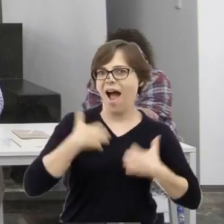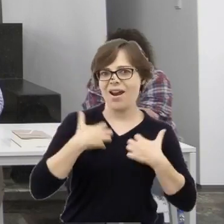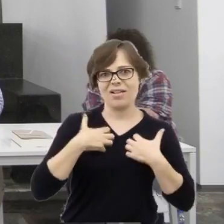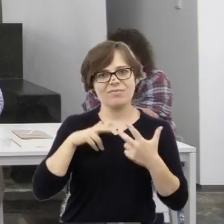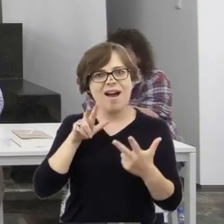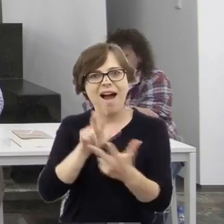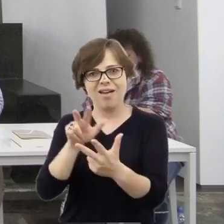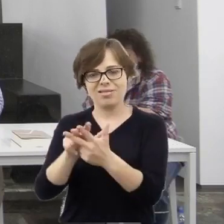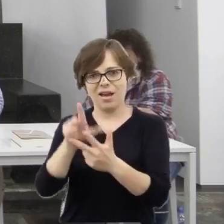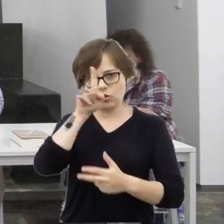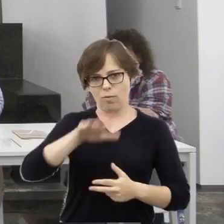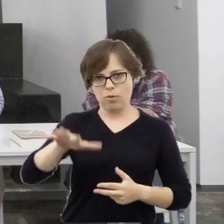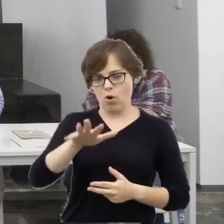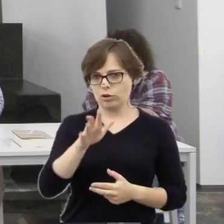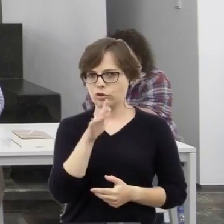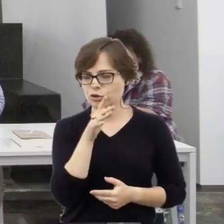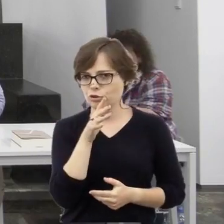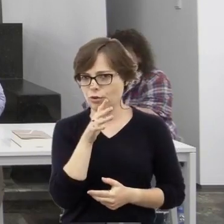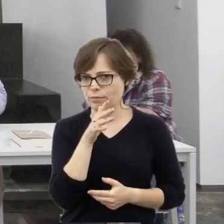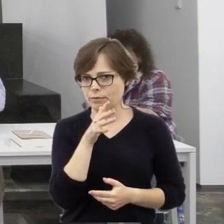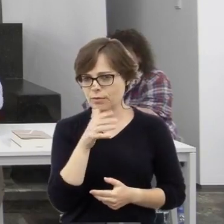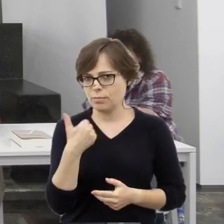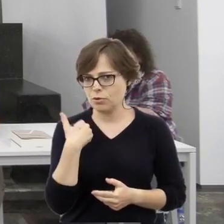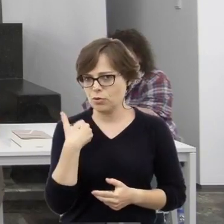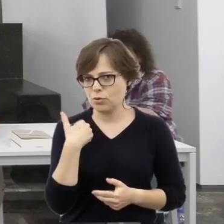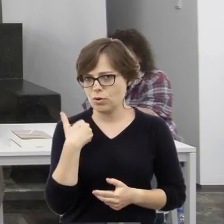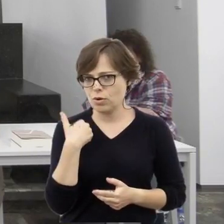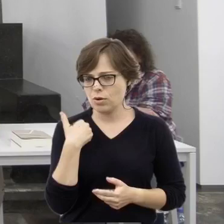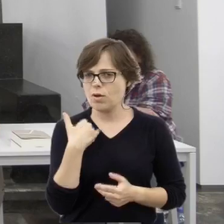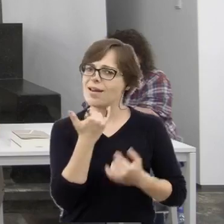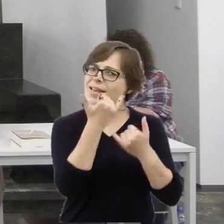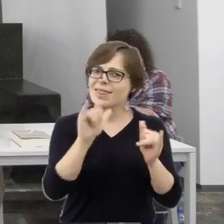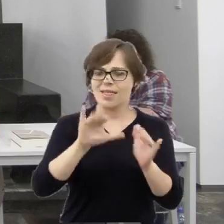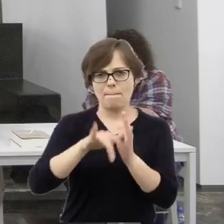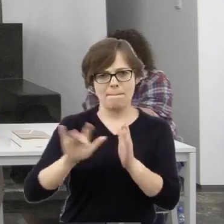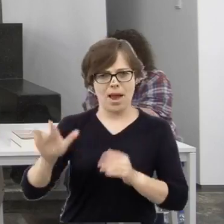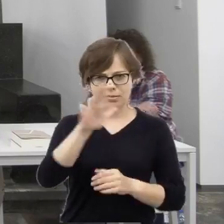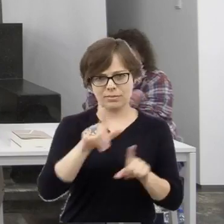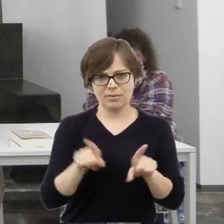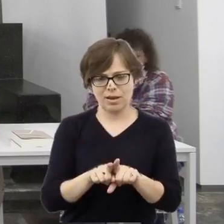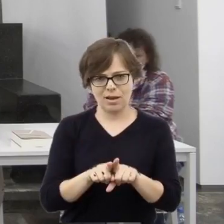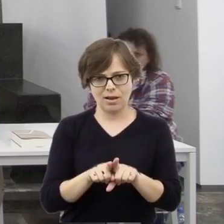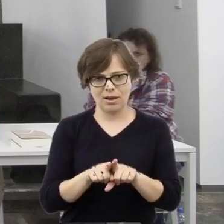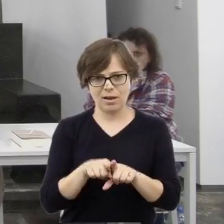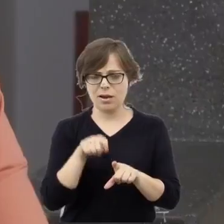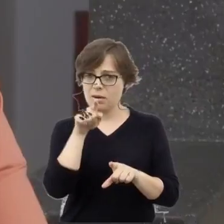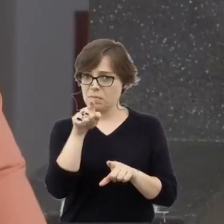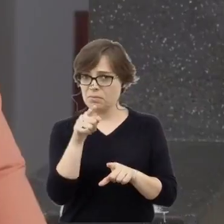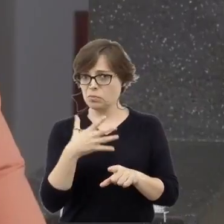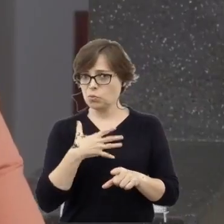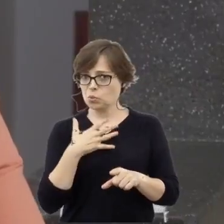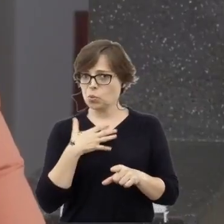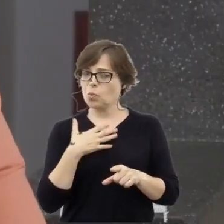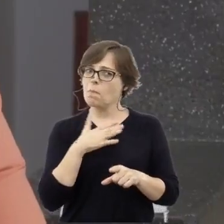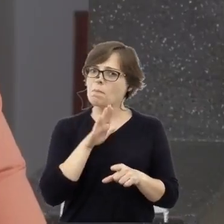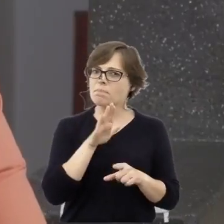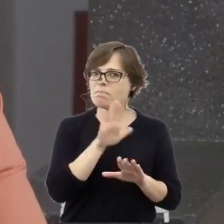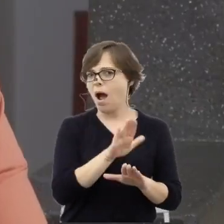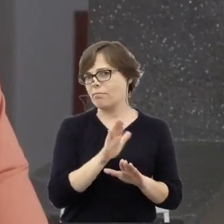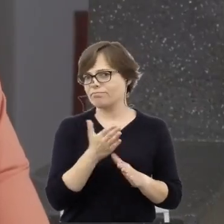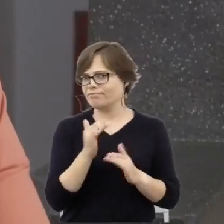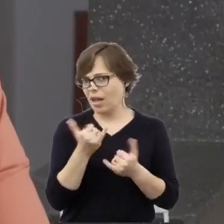te społeczności żydowskie w innych miastach, czy to jakoś miało wpływ? Skąd